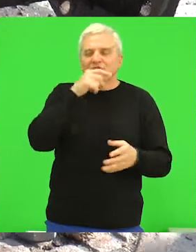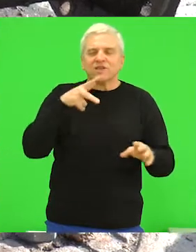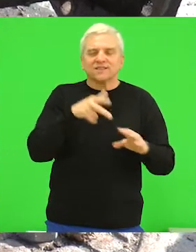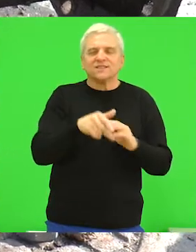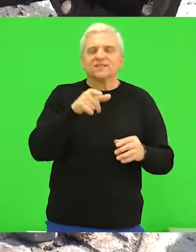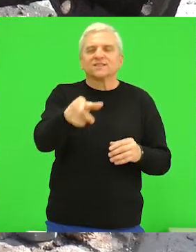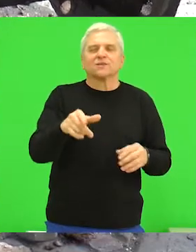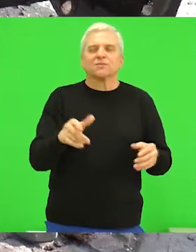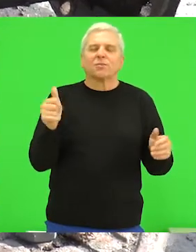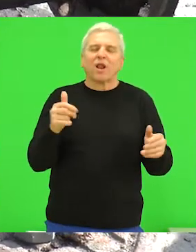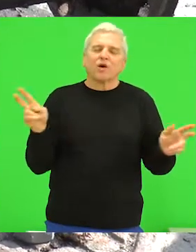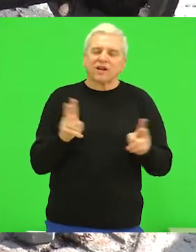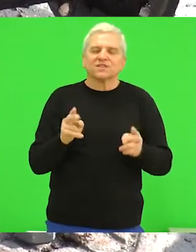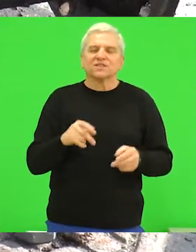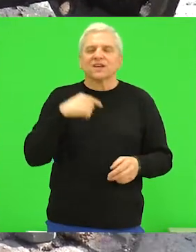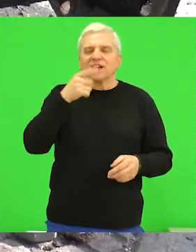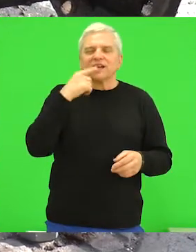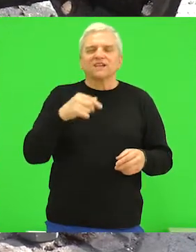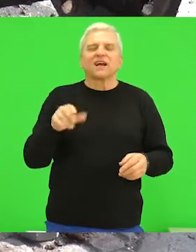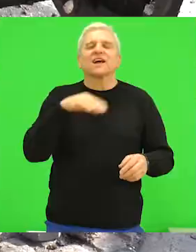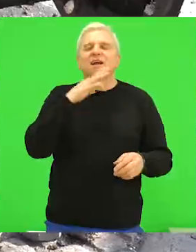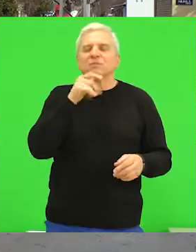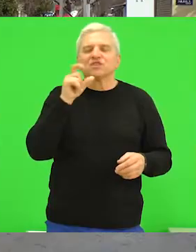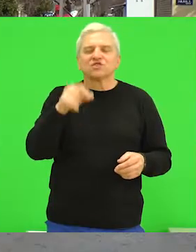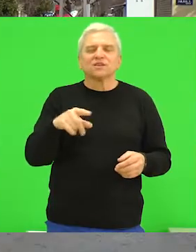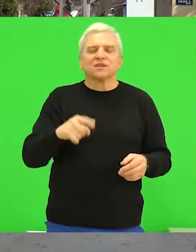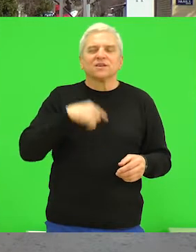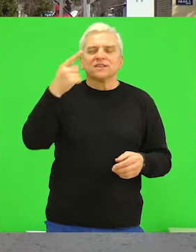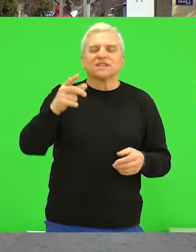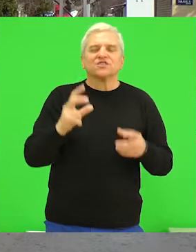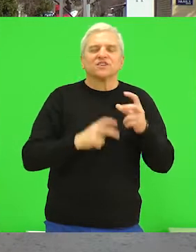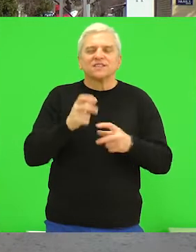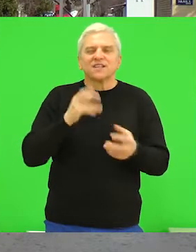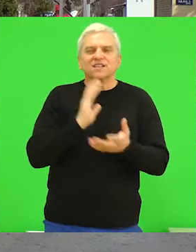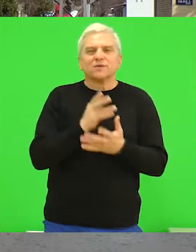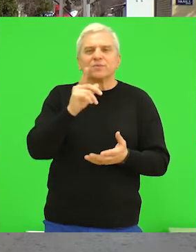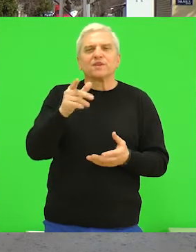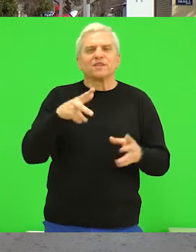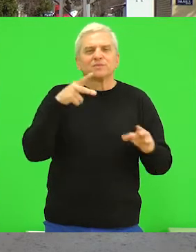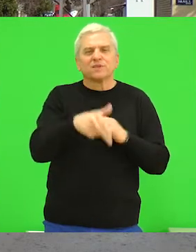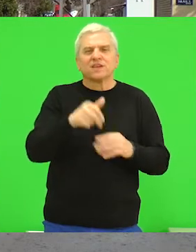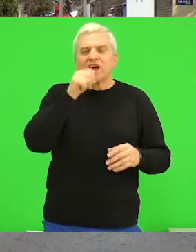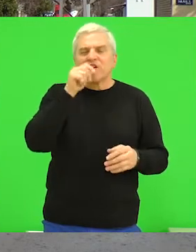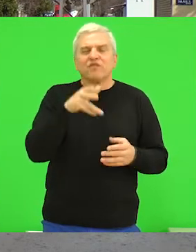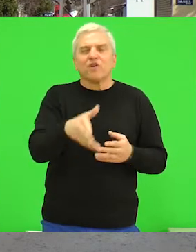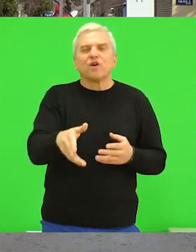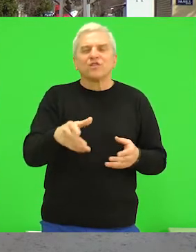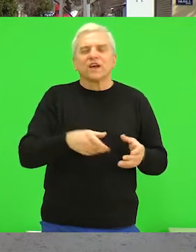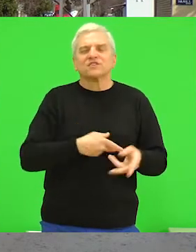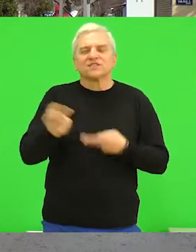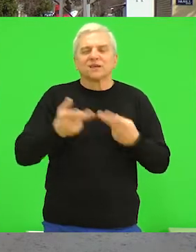vodosnaddevanje biti u prekidu, najavio je Grbić. Sledeće srede također ćemo imati isključenje, odnosno prekid